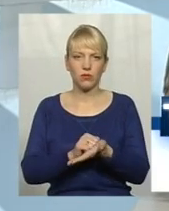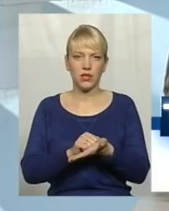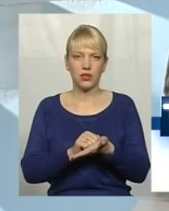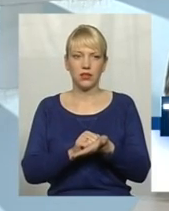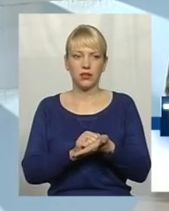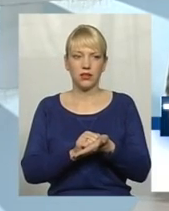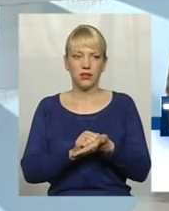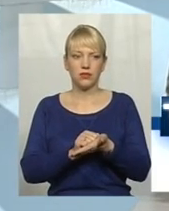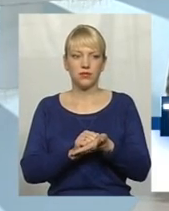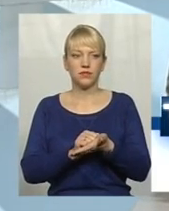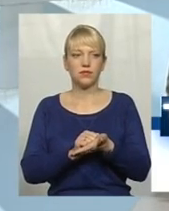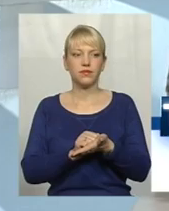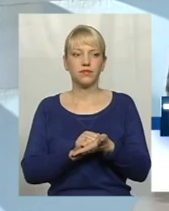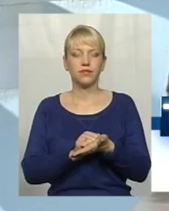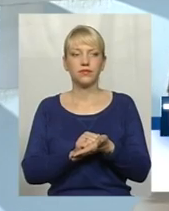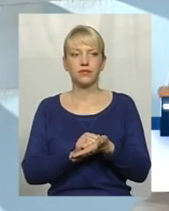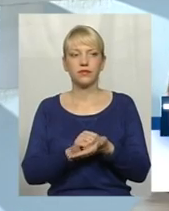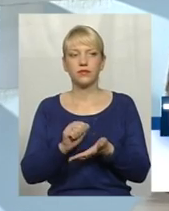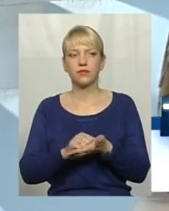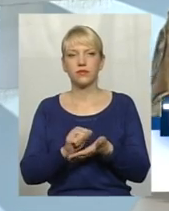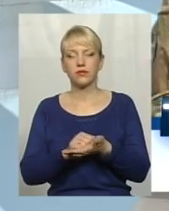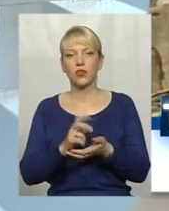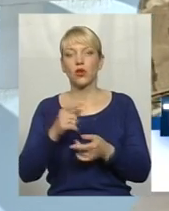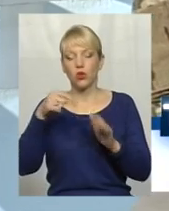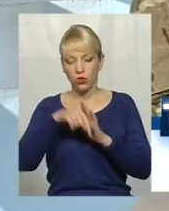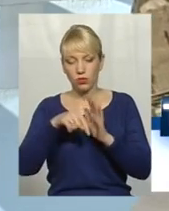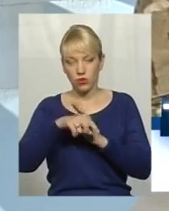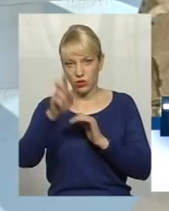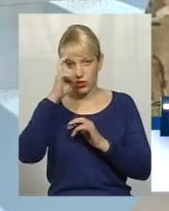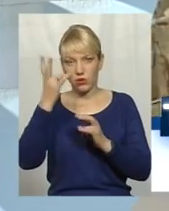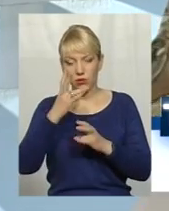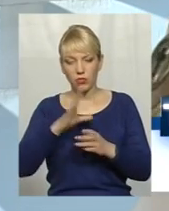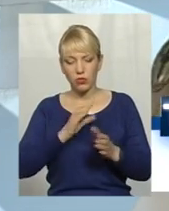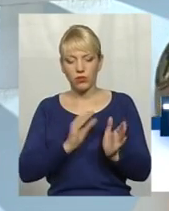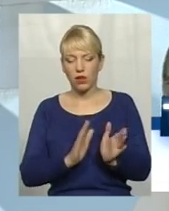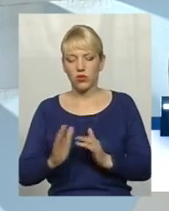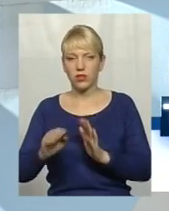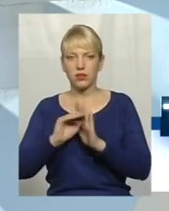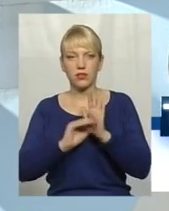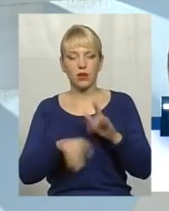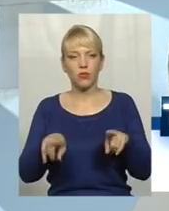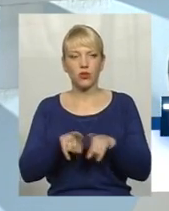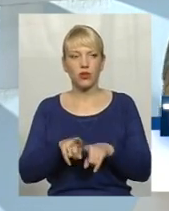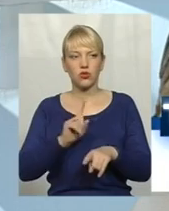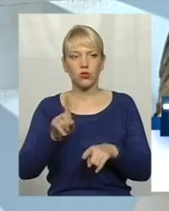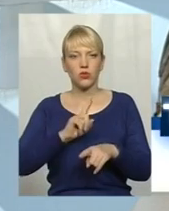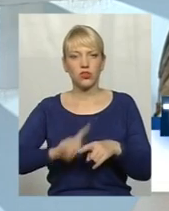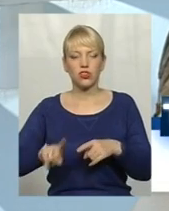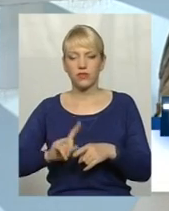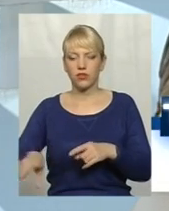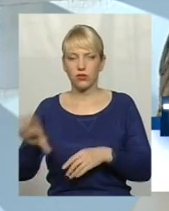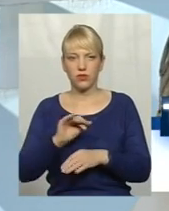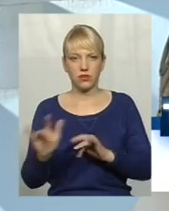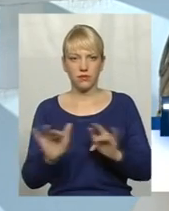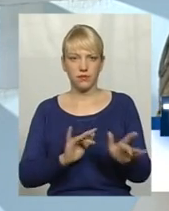документами на лікування. Тобто держава мала би налаштувати систему таким чином, що